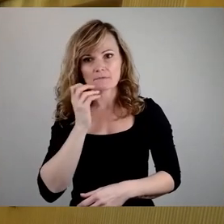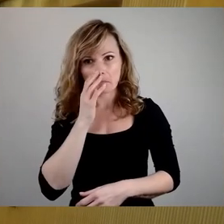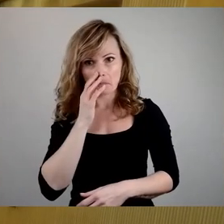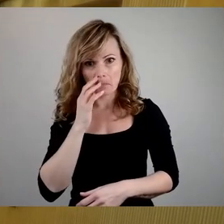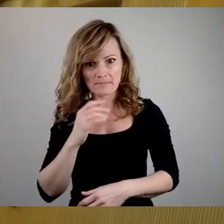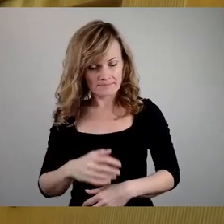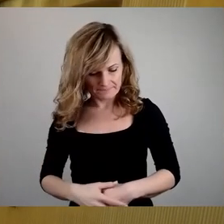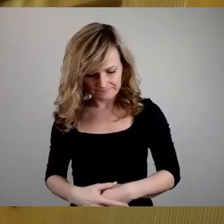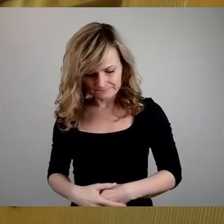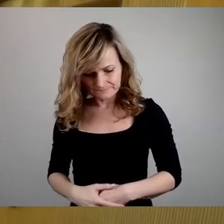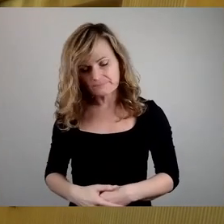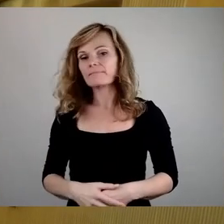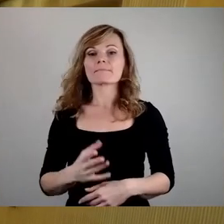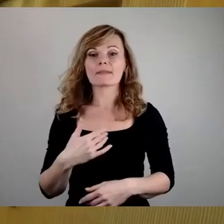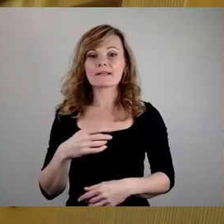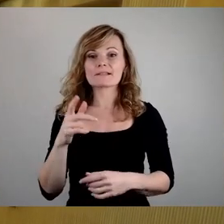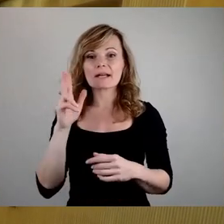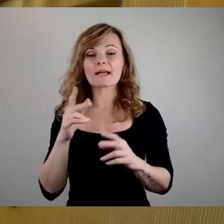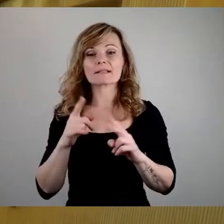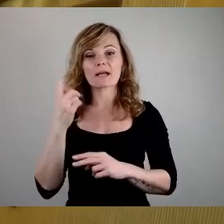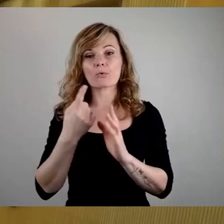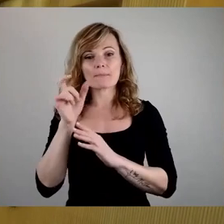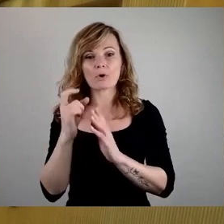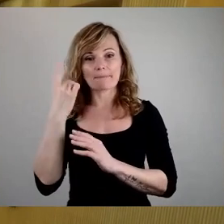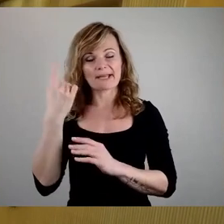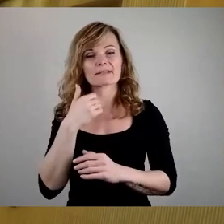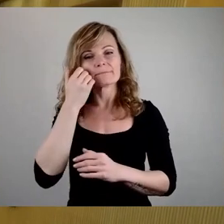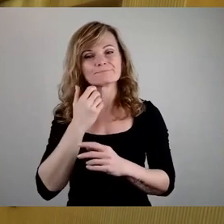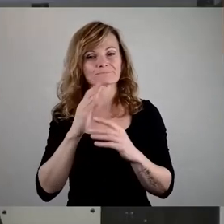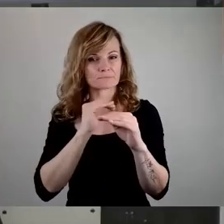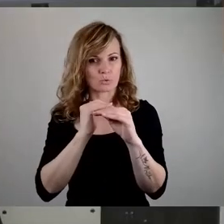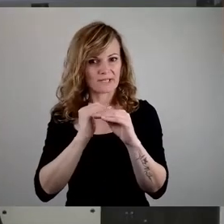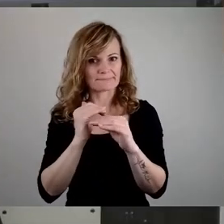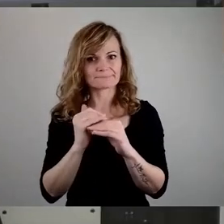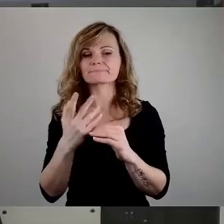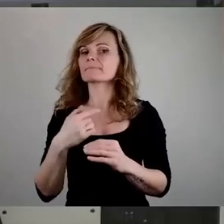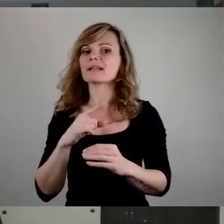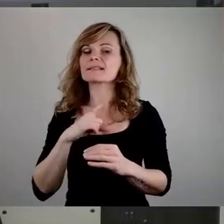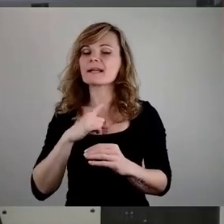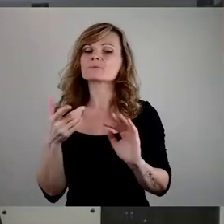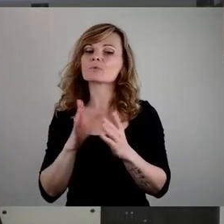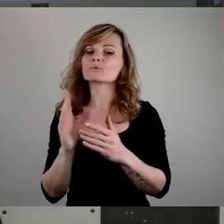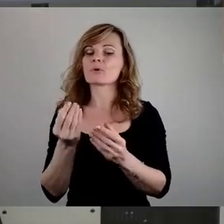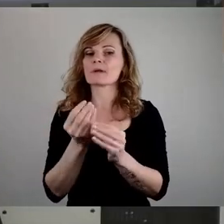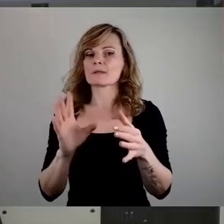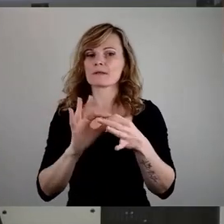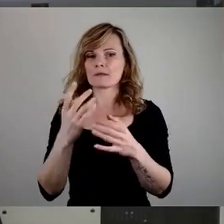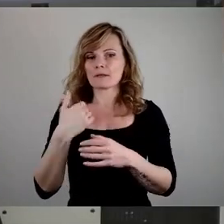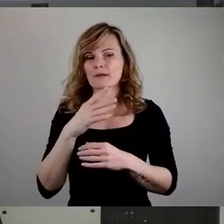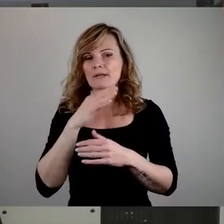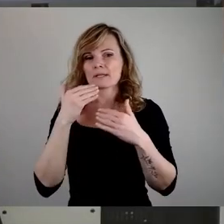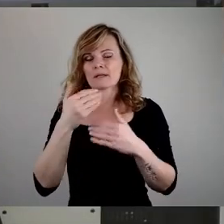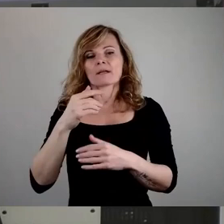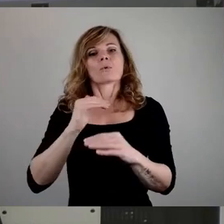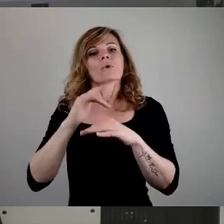Sehr geehrter Herr Oberbürgermeister, sehr geehrte Kolleginnen und Kollegen, ich wollte mich nur noch mal ganz kurz zur Sache melden. Vielen Dank an Frau Kollegin Holowenko, die noch mal gesagt